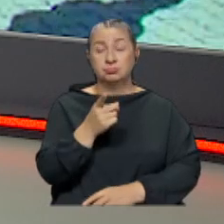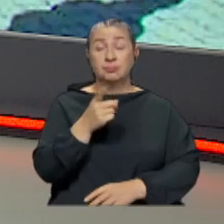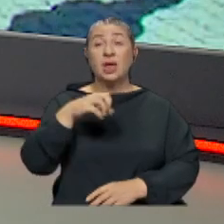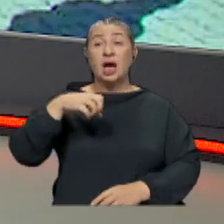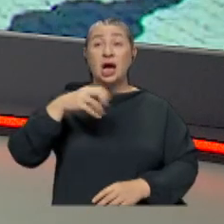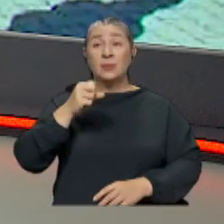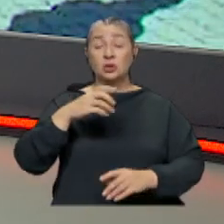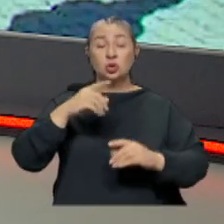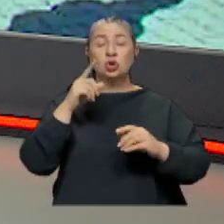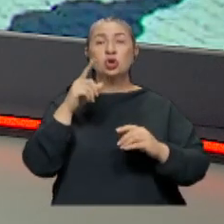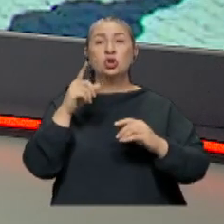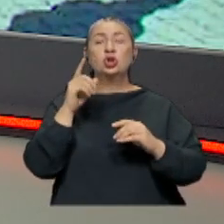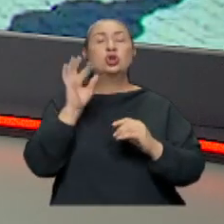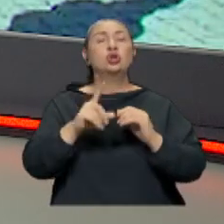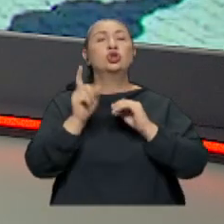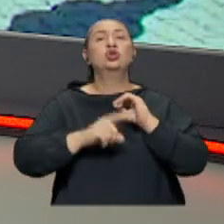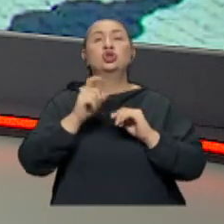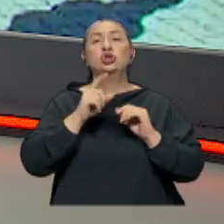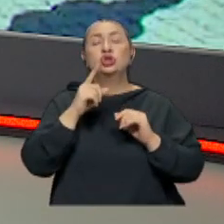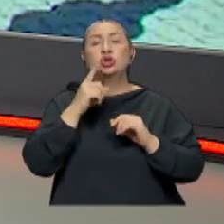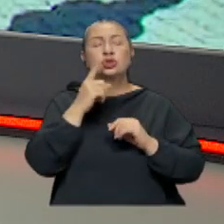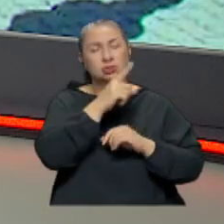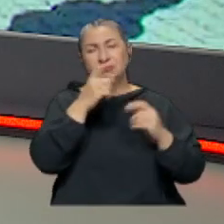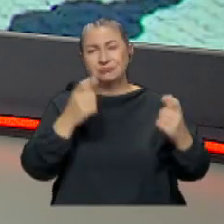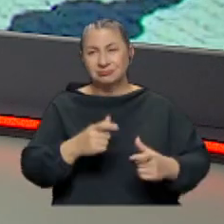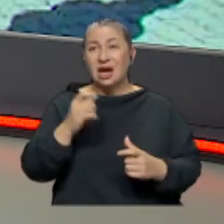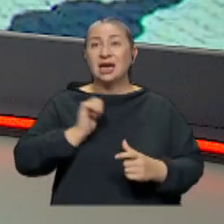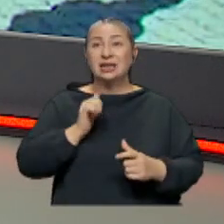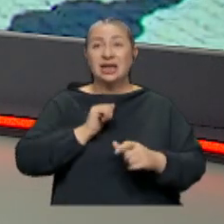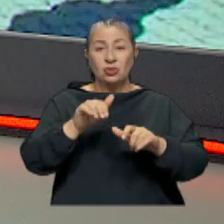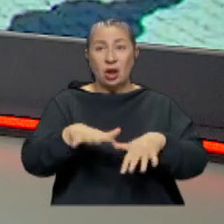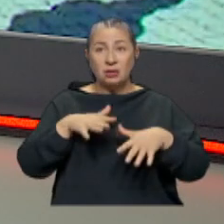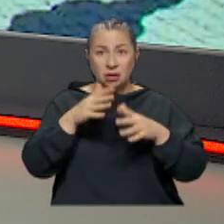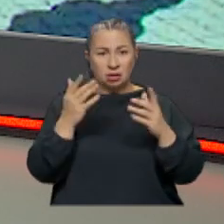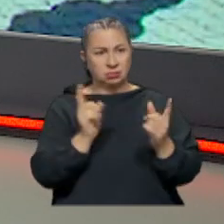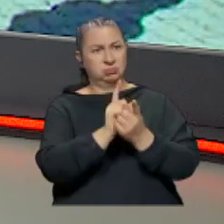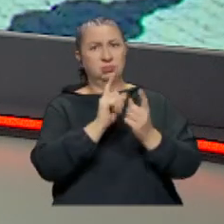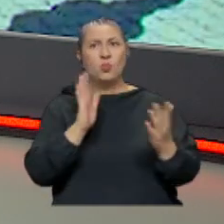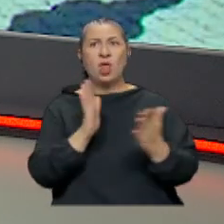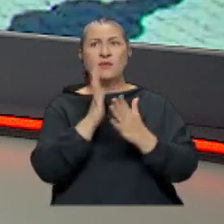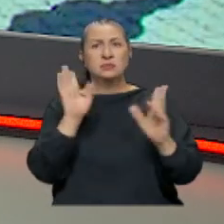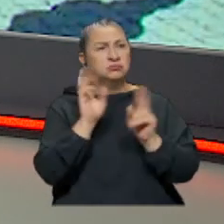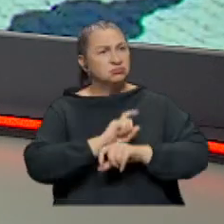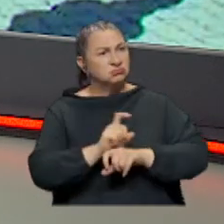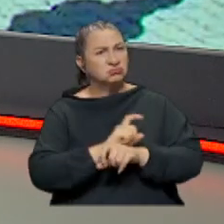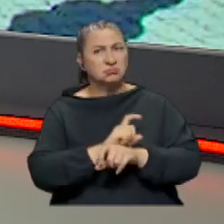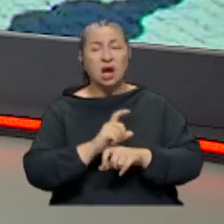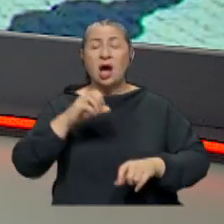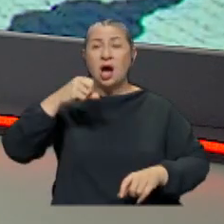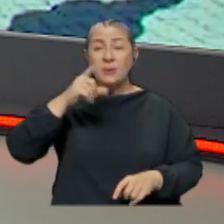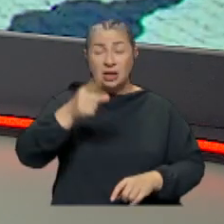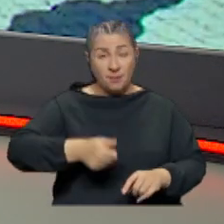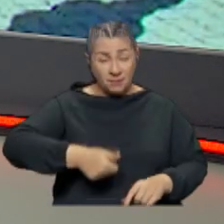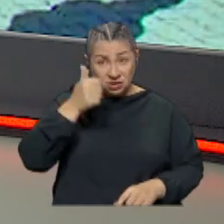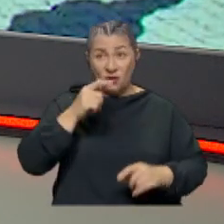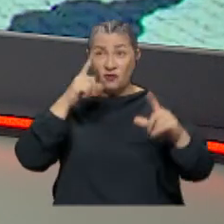AK Parti Tunceli İl Başkanı'nın bir karakol ziyaretinde askeri törenle karşılanması muhalefeti ayağa kaldırdı. AK Partili